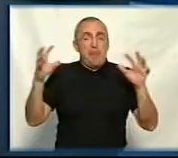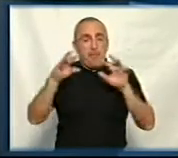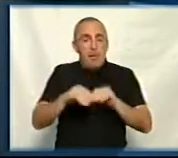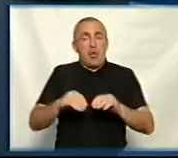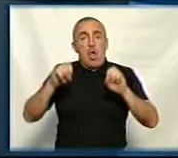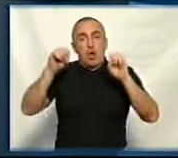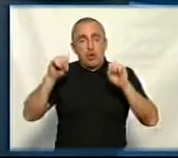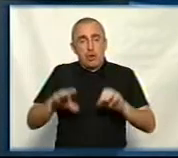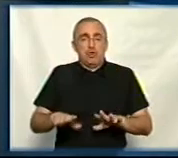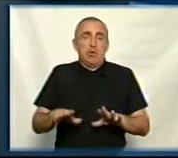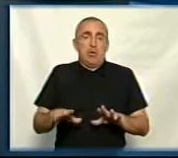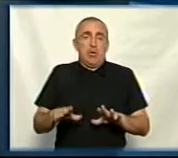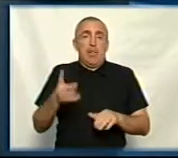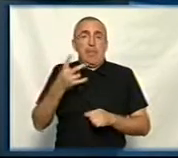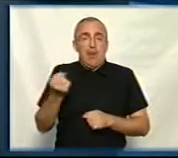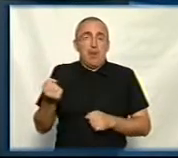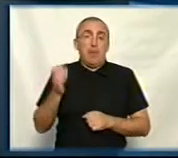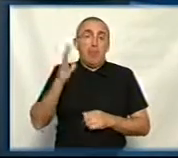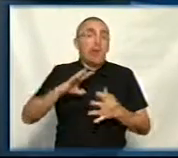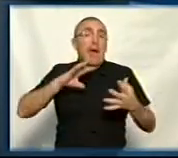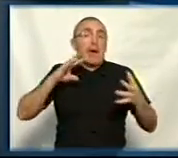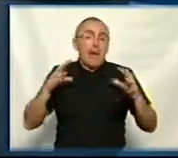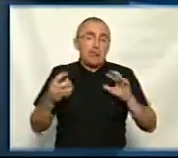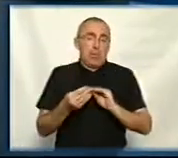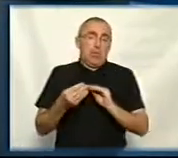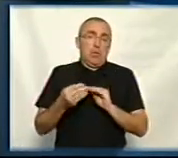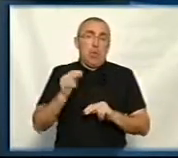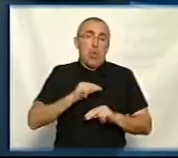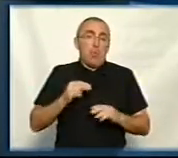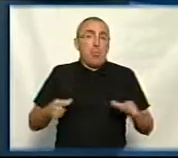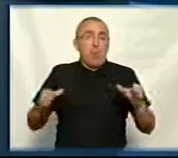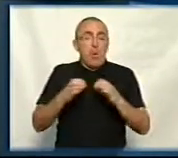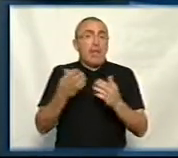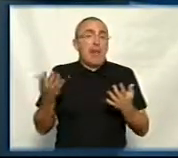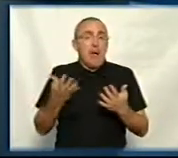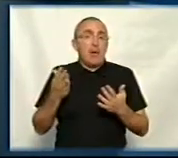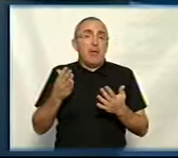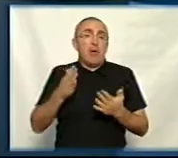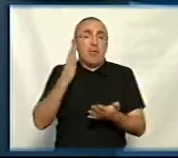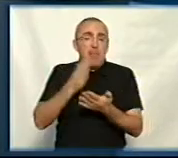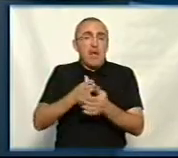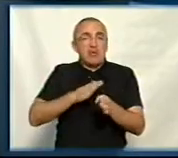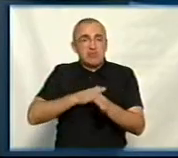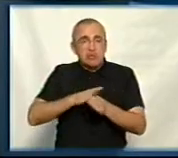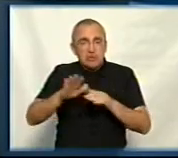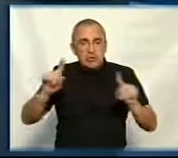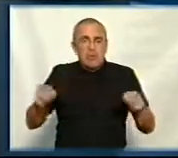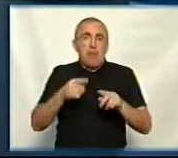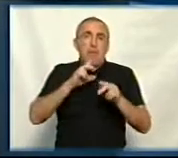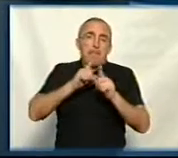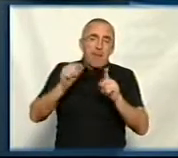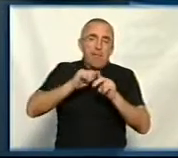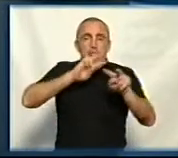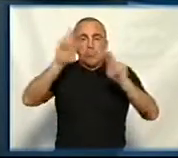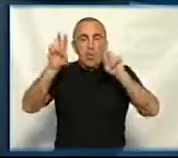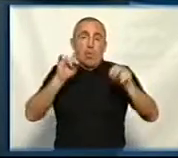рішення, на якийсь результат робочої групи, яка має створювати нові правила обрізки дерев у